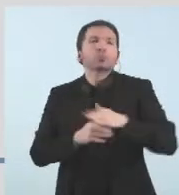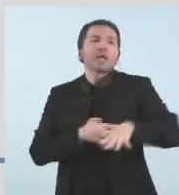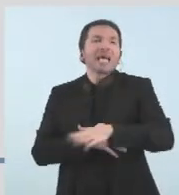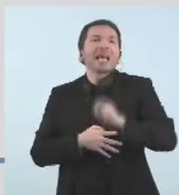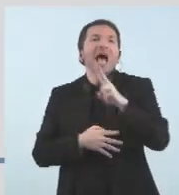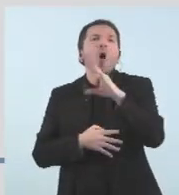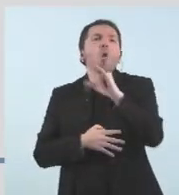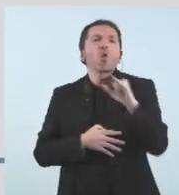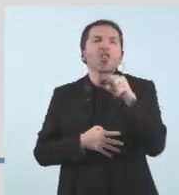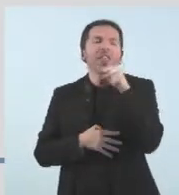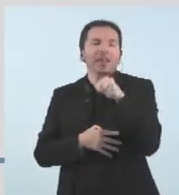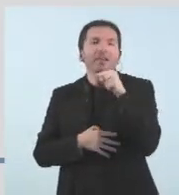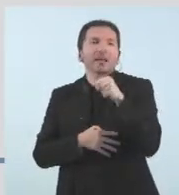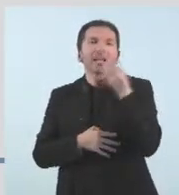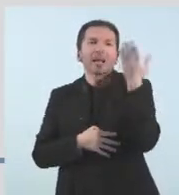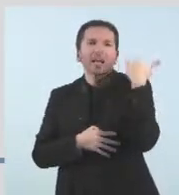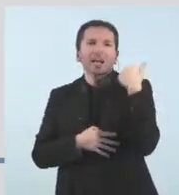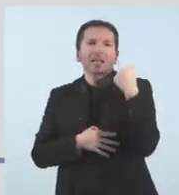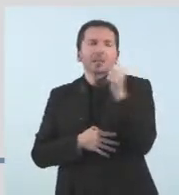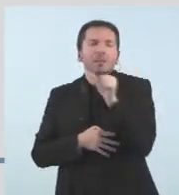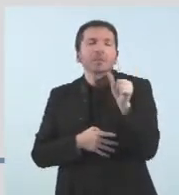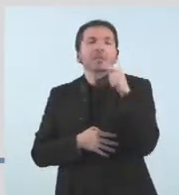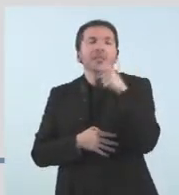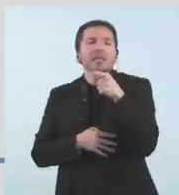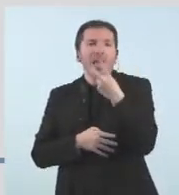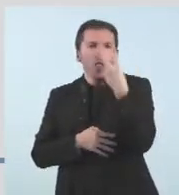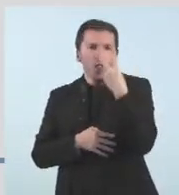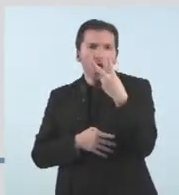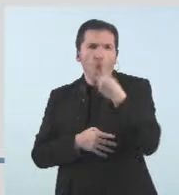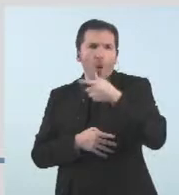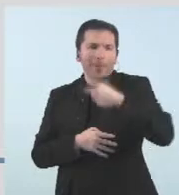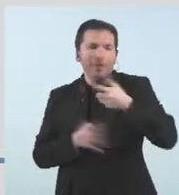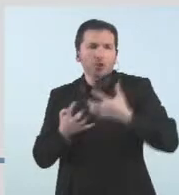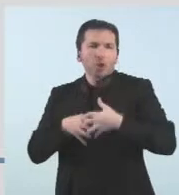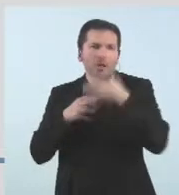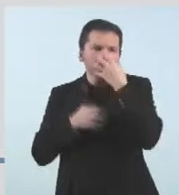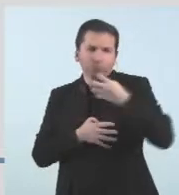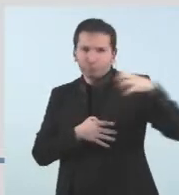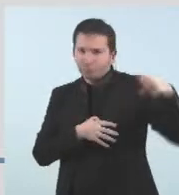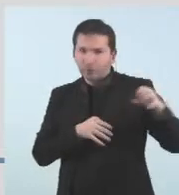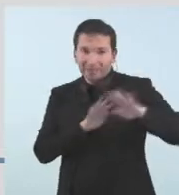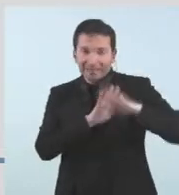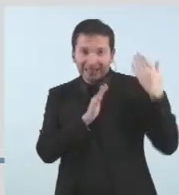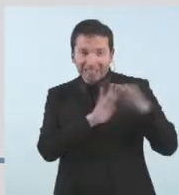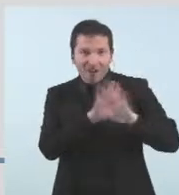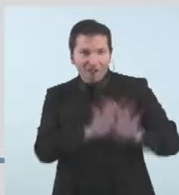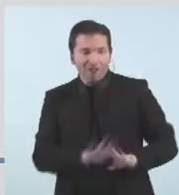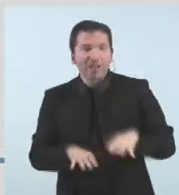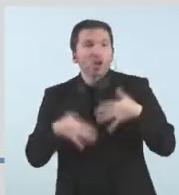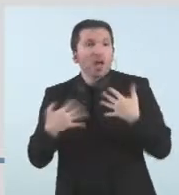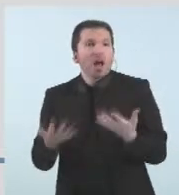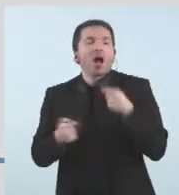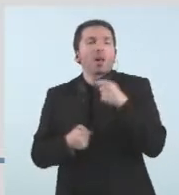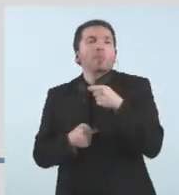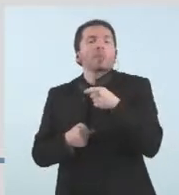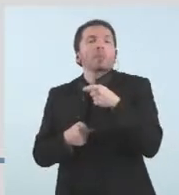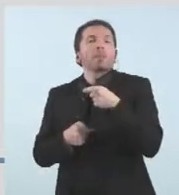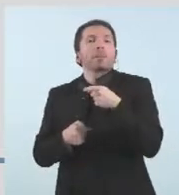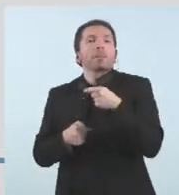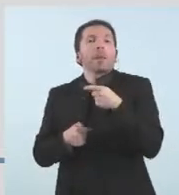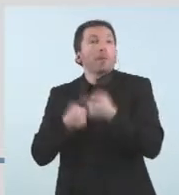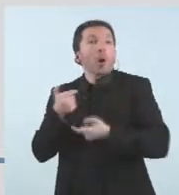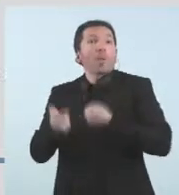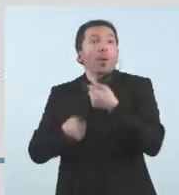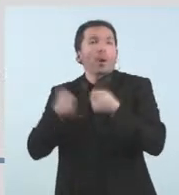però el dilluns es van extubar dos pacients durant el dia, i per tant ara estem a 8 pacients, per tant tenim un bon ritme de millora de la